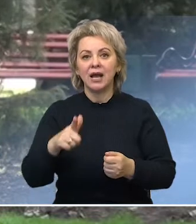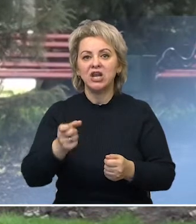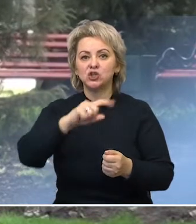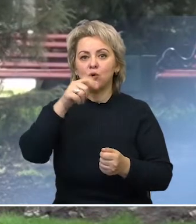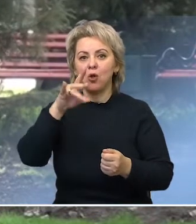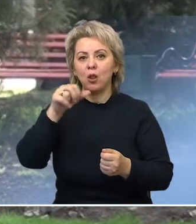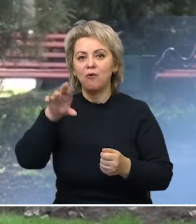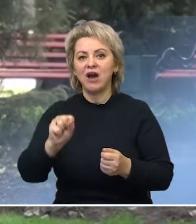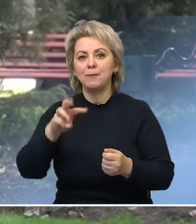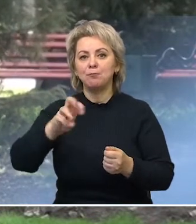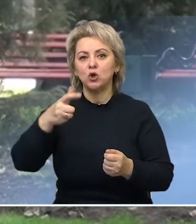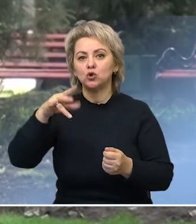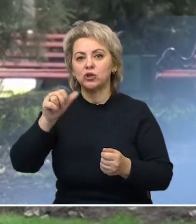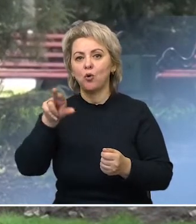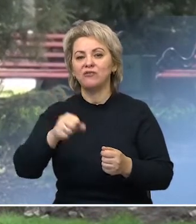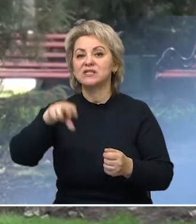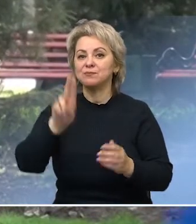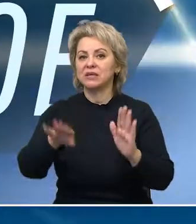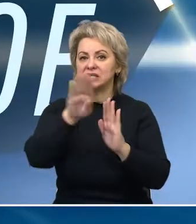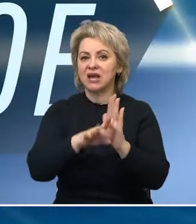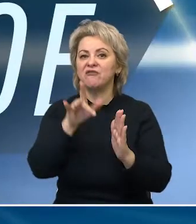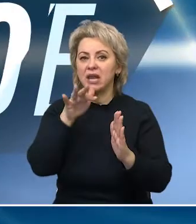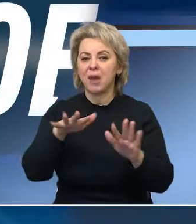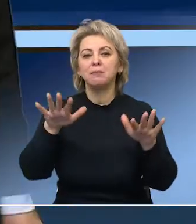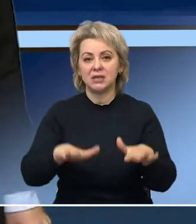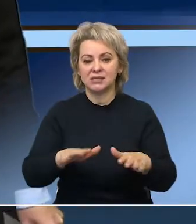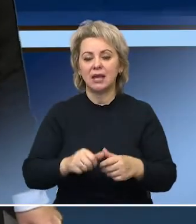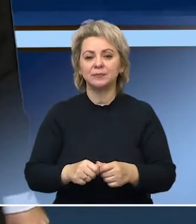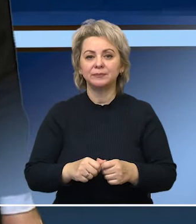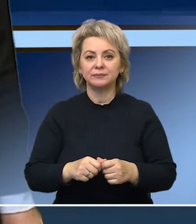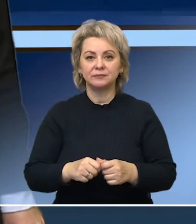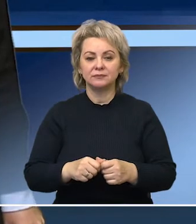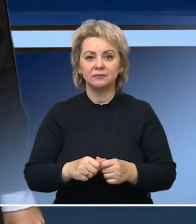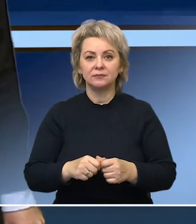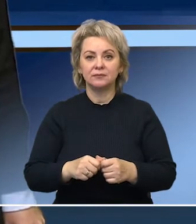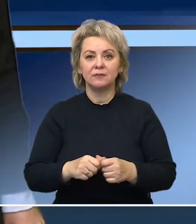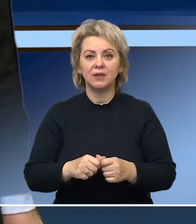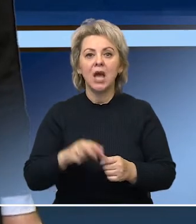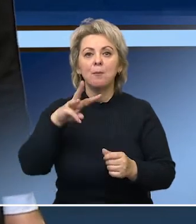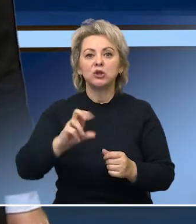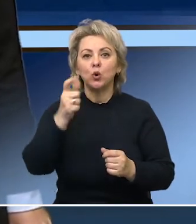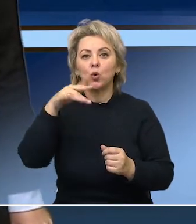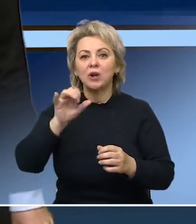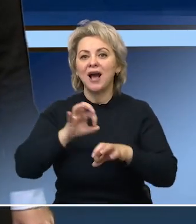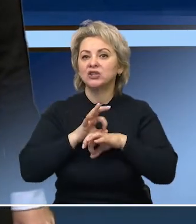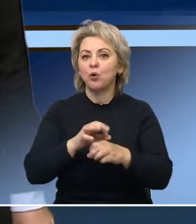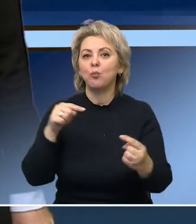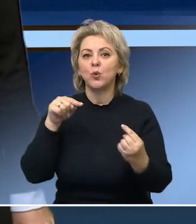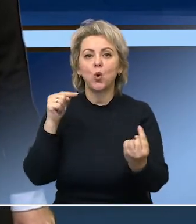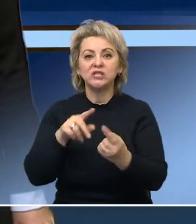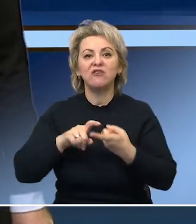Артем Мирошников. Специально для программы «Время местное». А в Матвеевом Кургане провели противовирусный рейд.